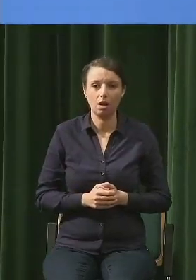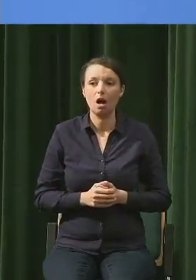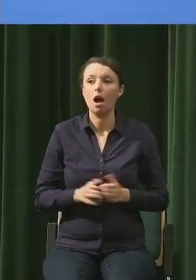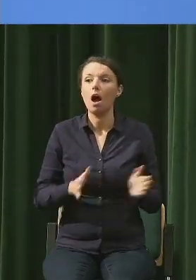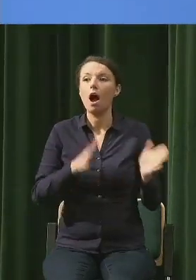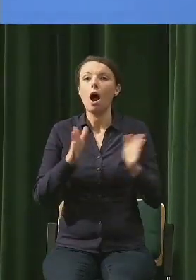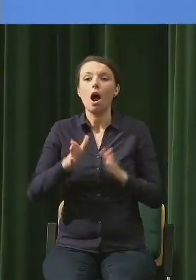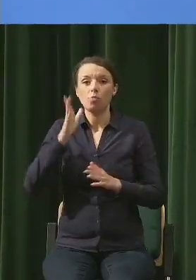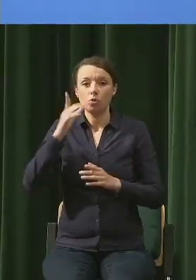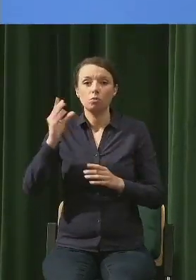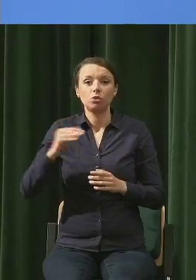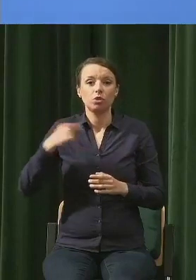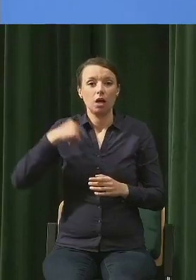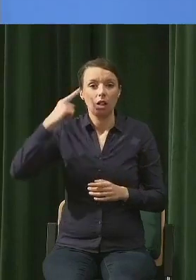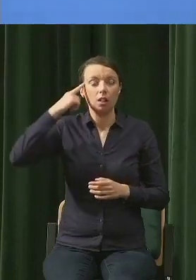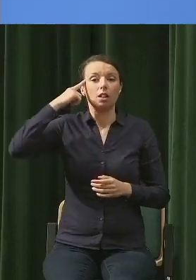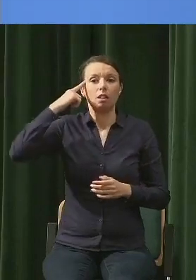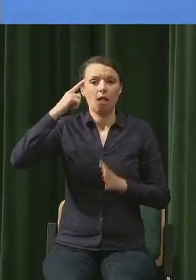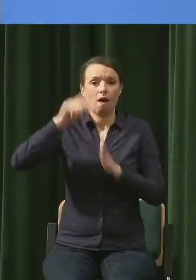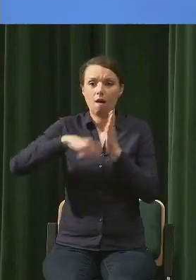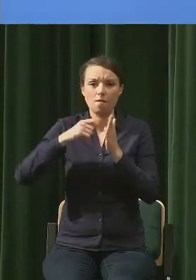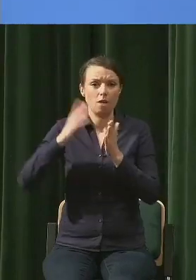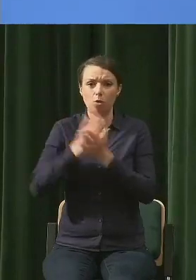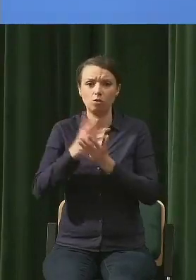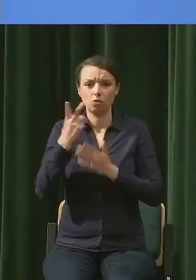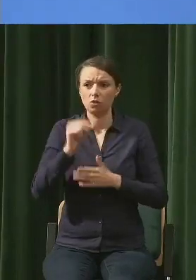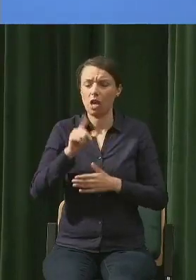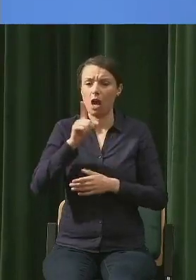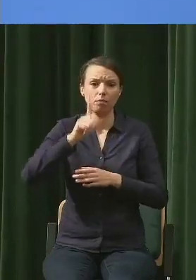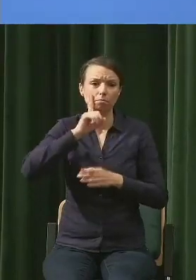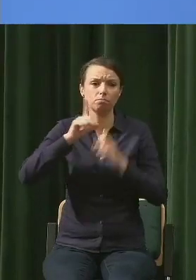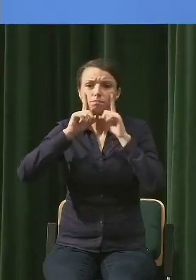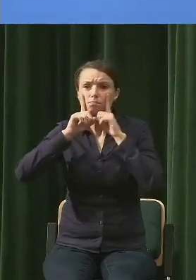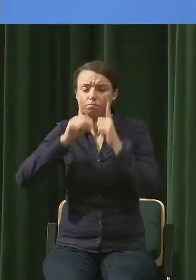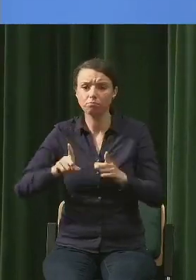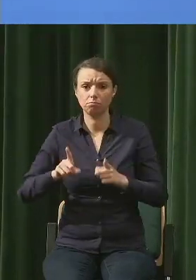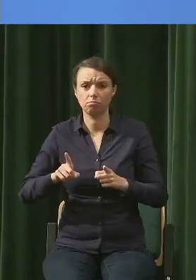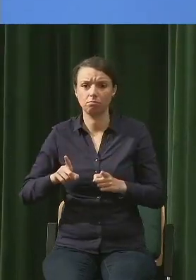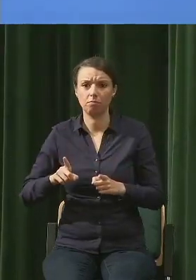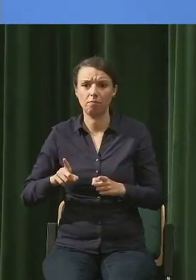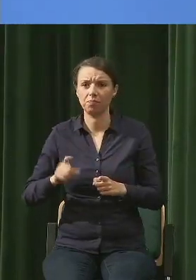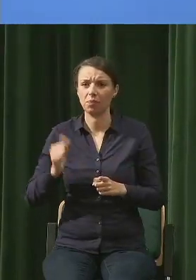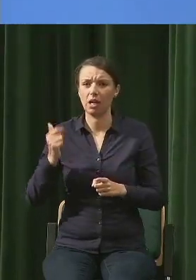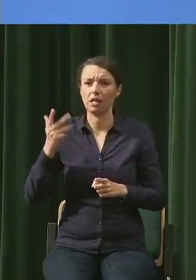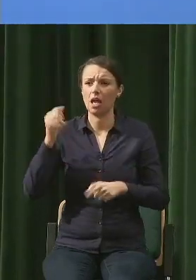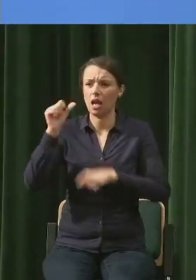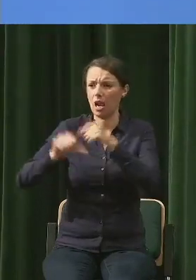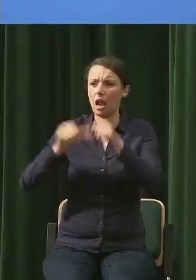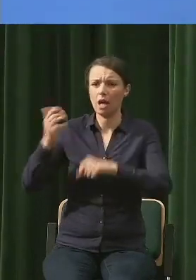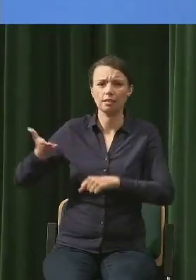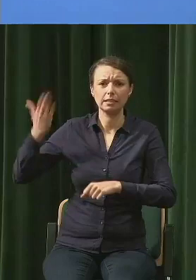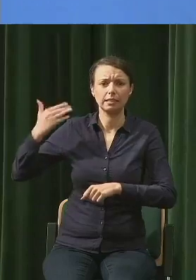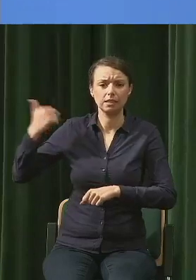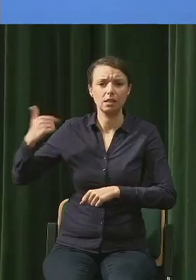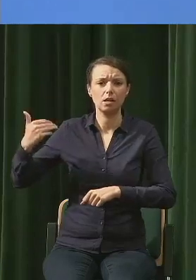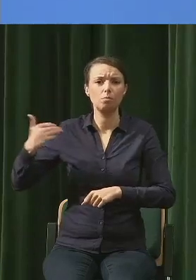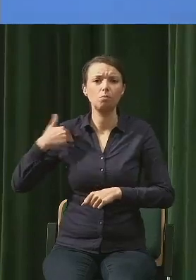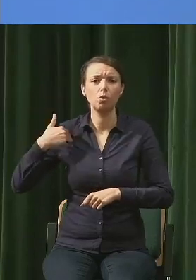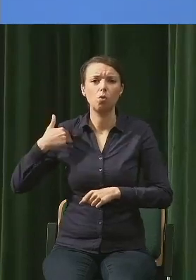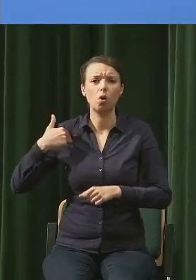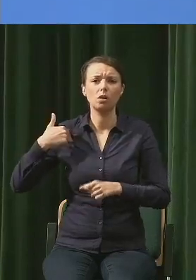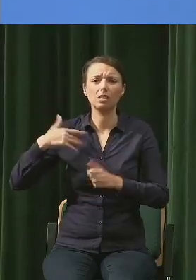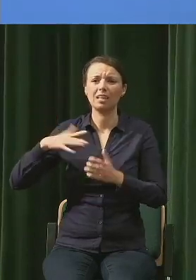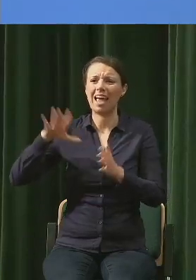rzeczywistość, kiedy parę lat temu była wielka awaria w wielkim zderzaczu